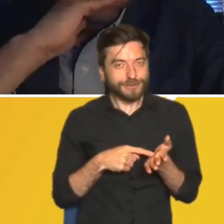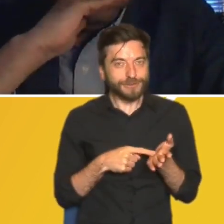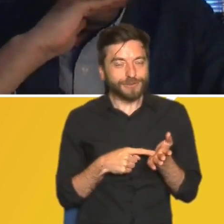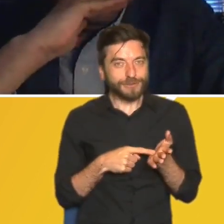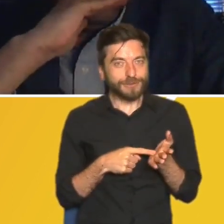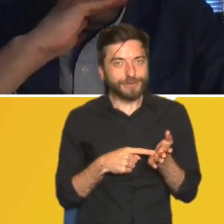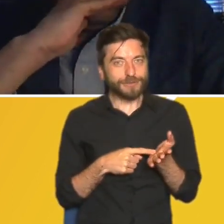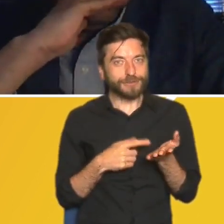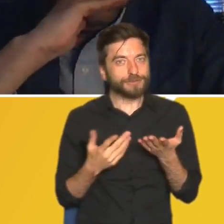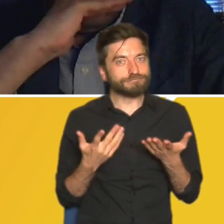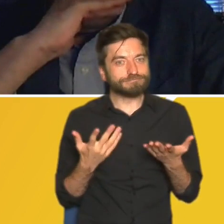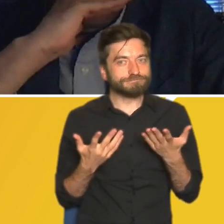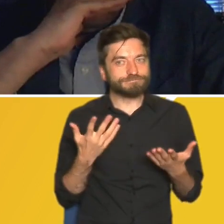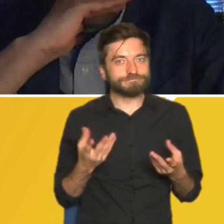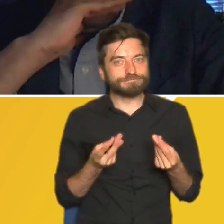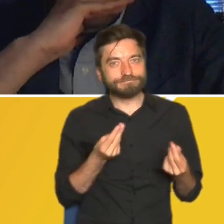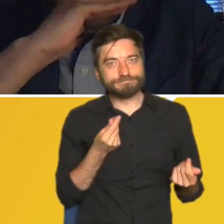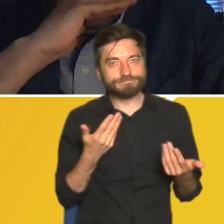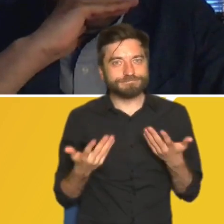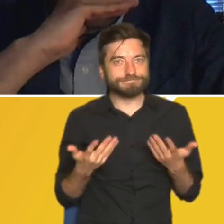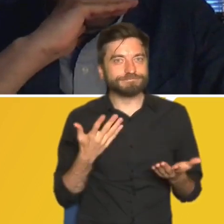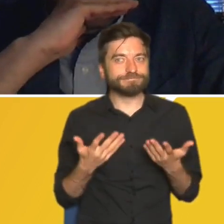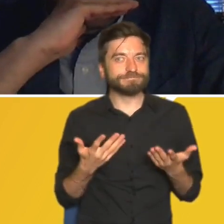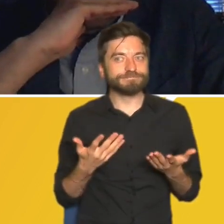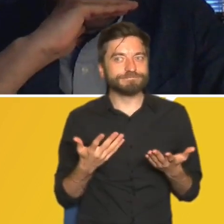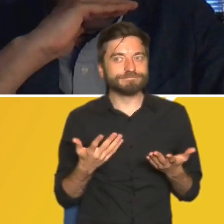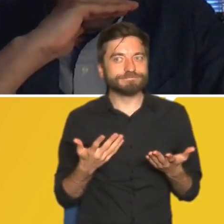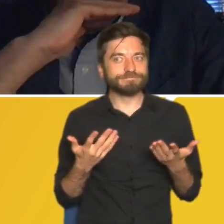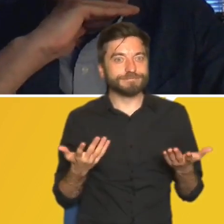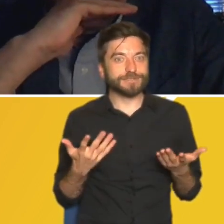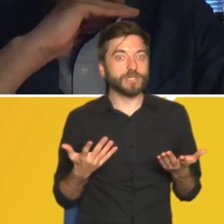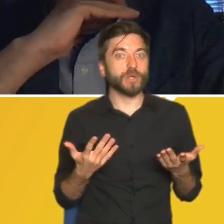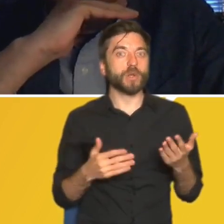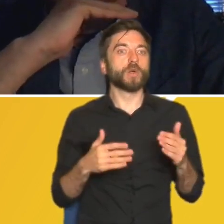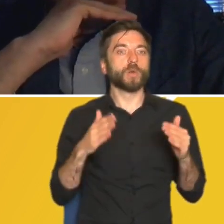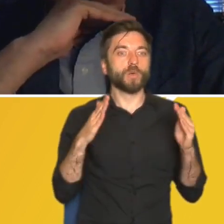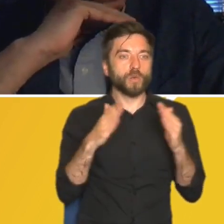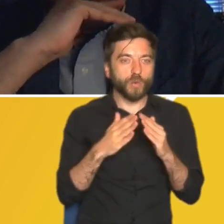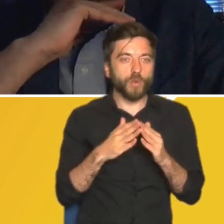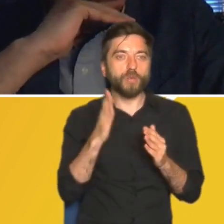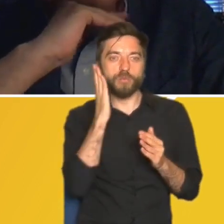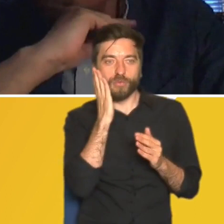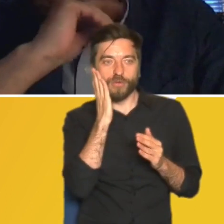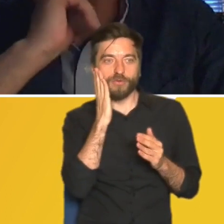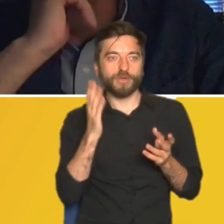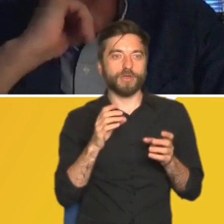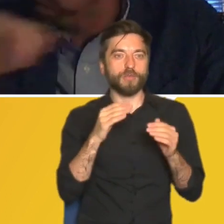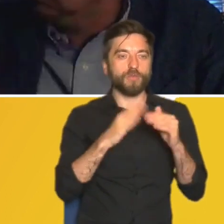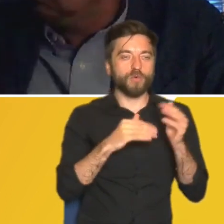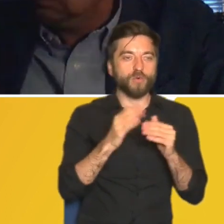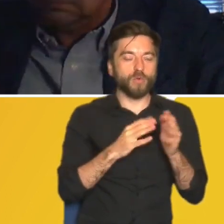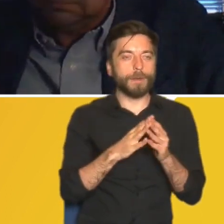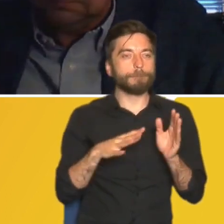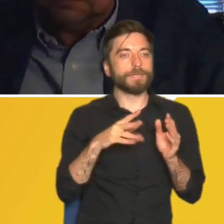bo tutaj no aż aż aż z nieruchomości wejście i z gospodarki nieruchomościami z